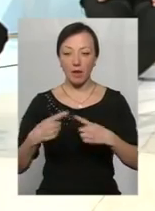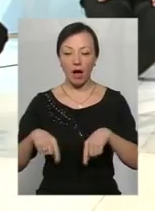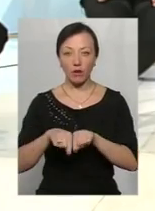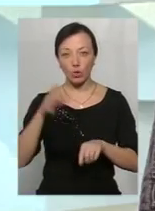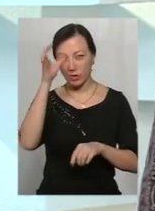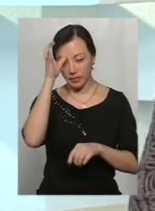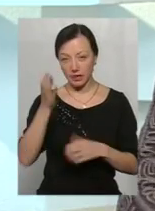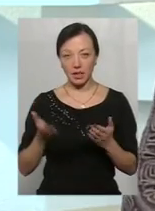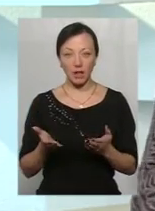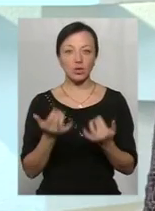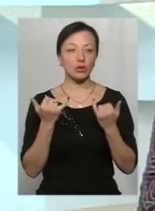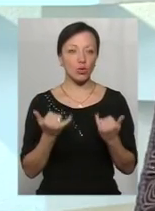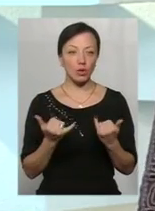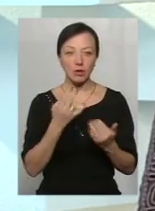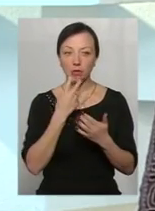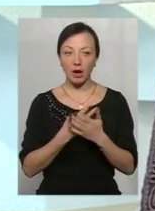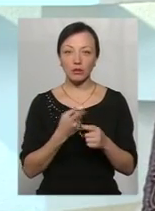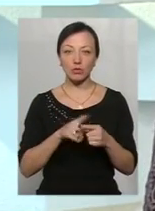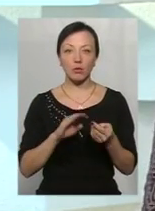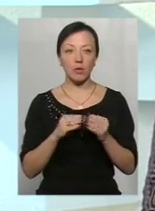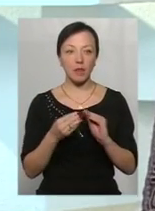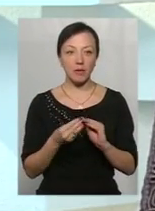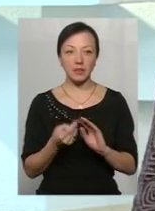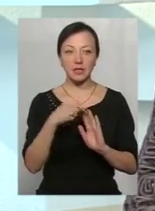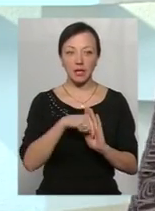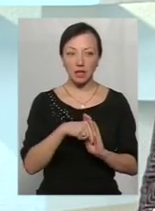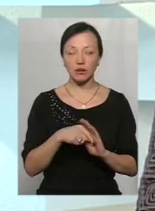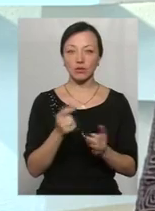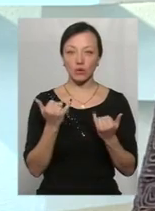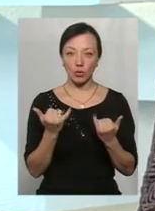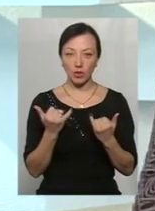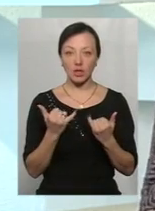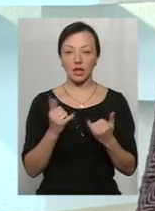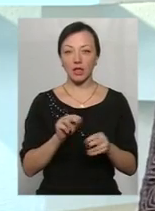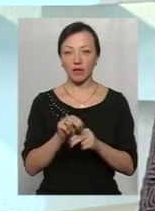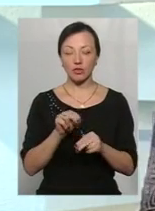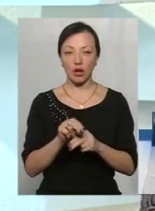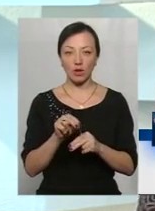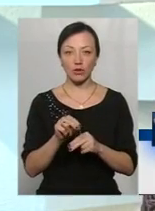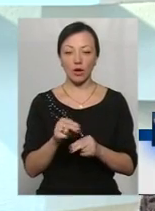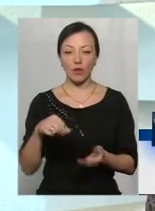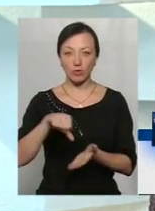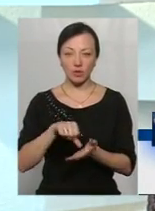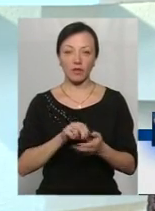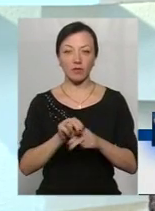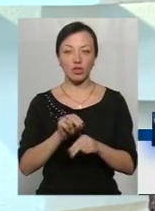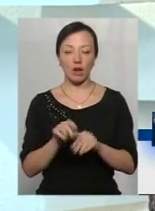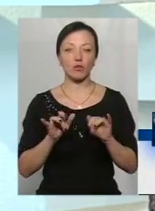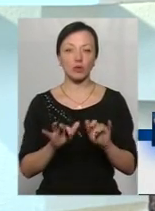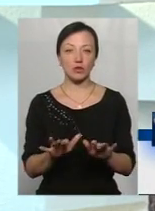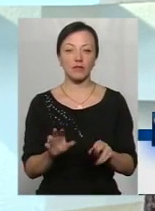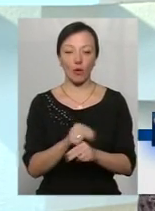освіти. Тобто вони сьогодні бачать цю проблематику зсередини, тому що вони сьогодні беруть утяж в навчальному